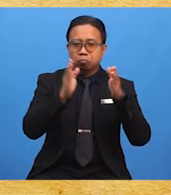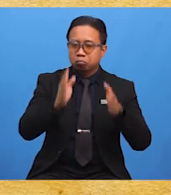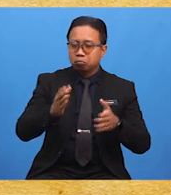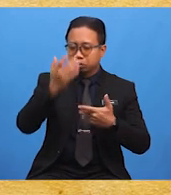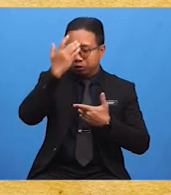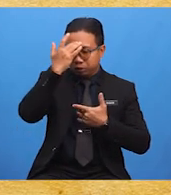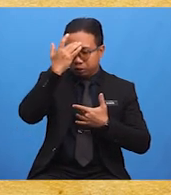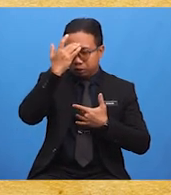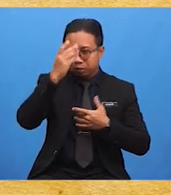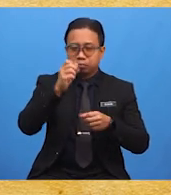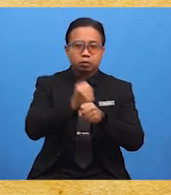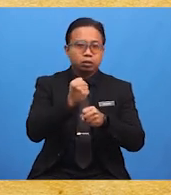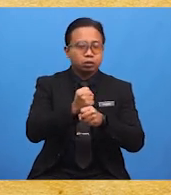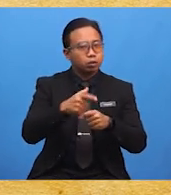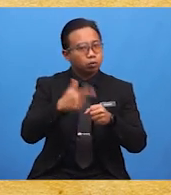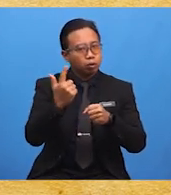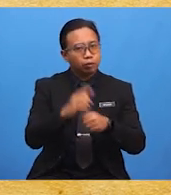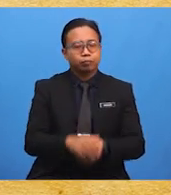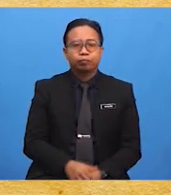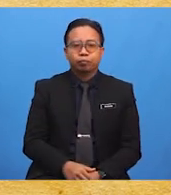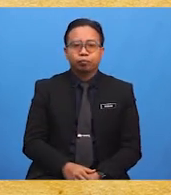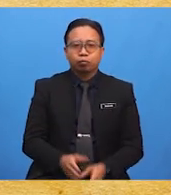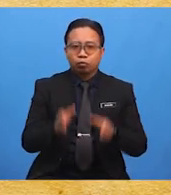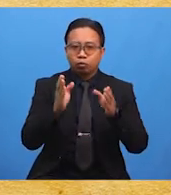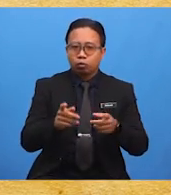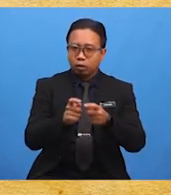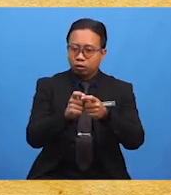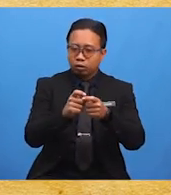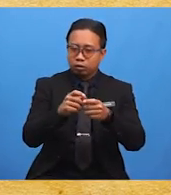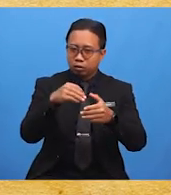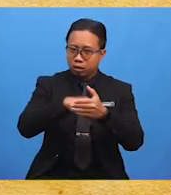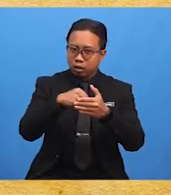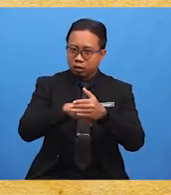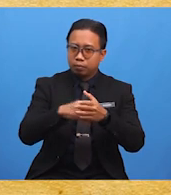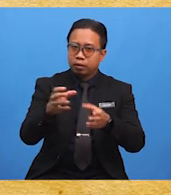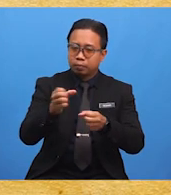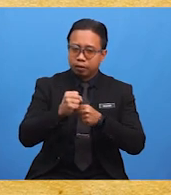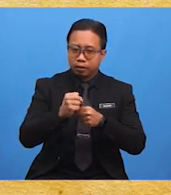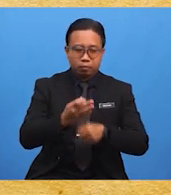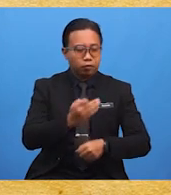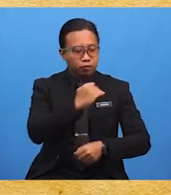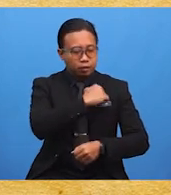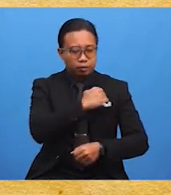bekerja di lombong dan estik. Penduduk tempatan juga turut mendapat manfaatnya.